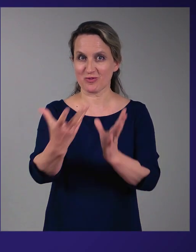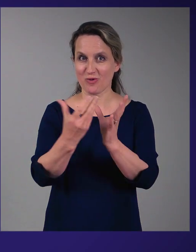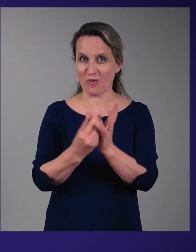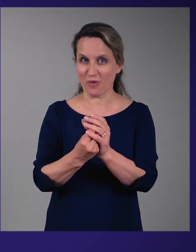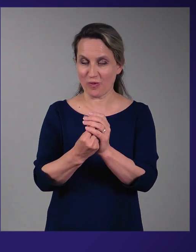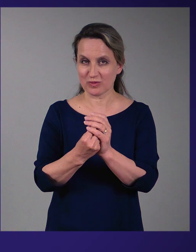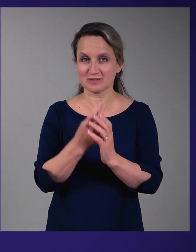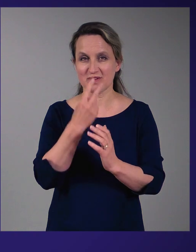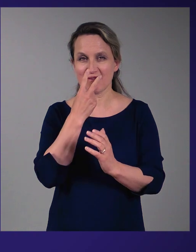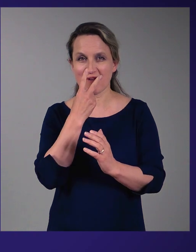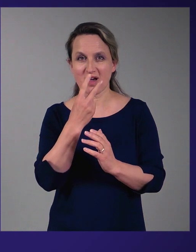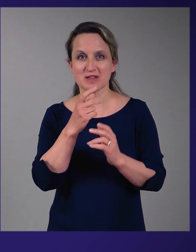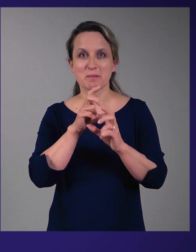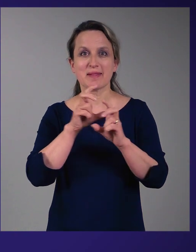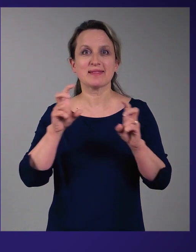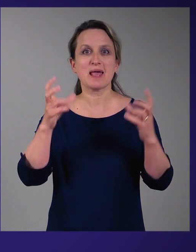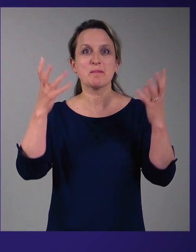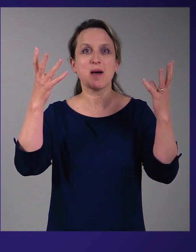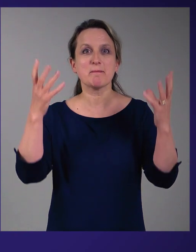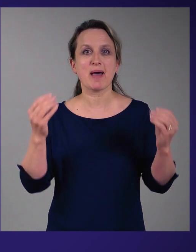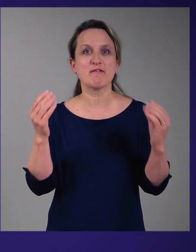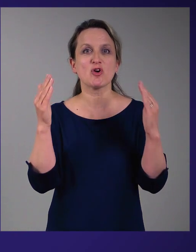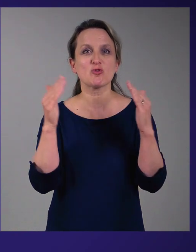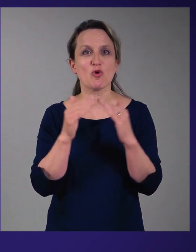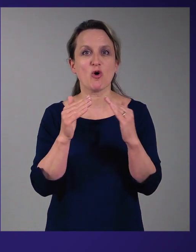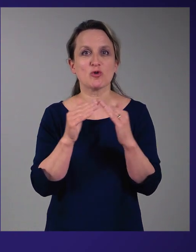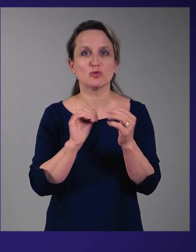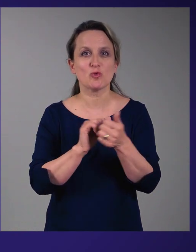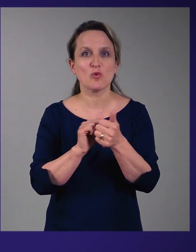Kodukohan see teemapäeva